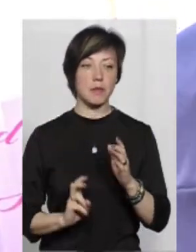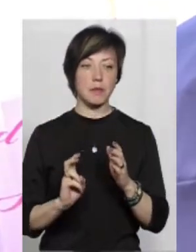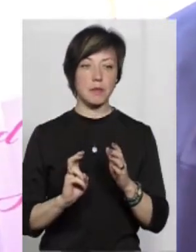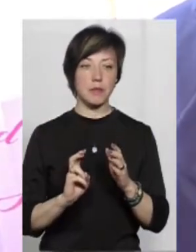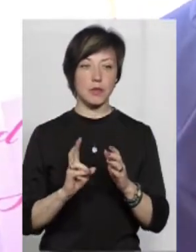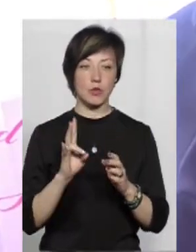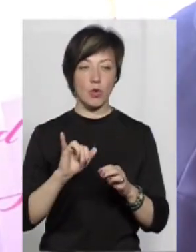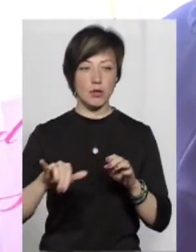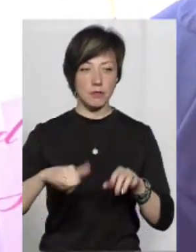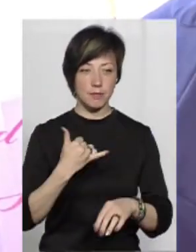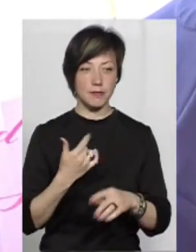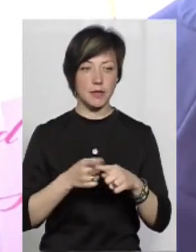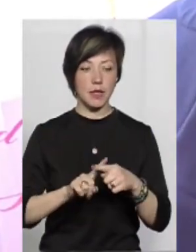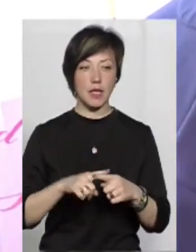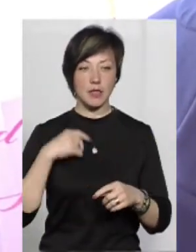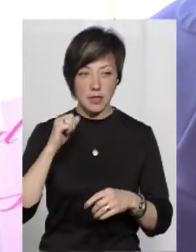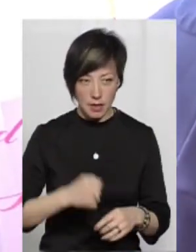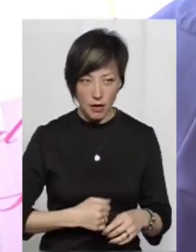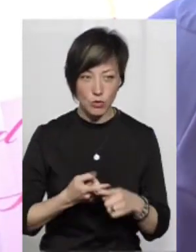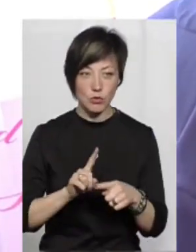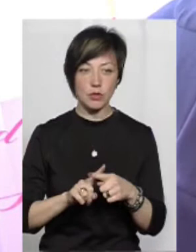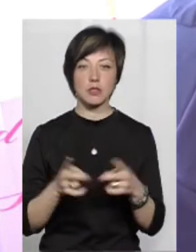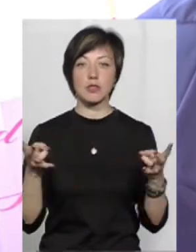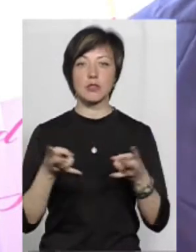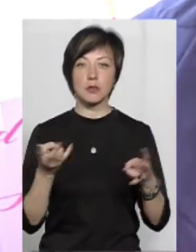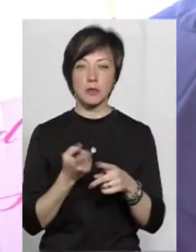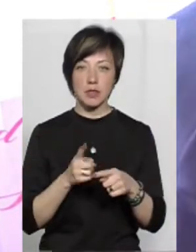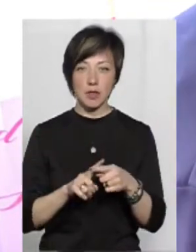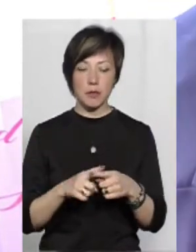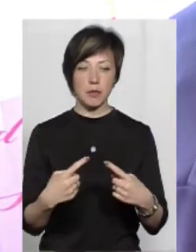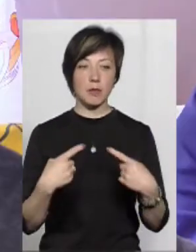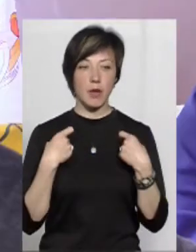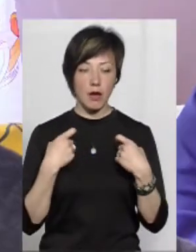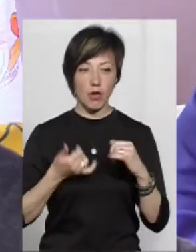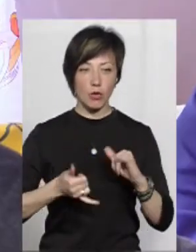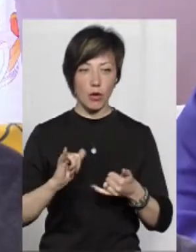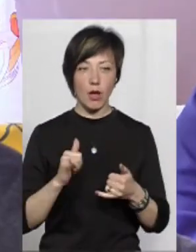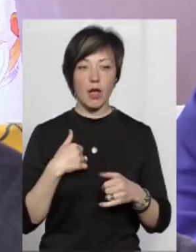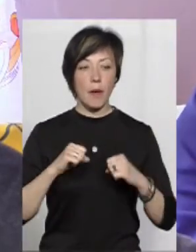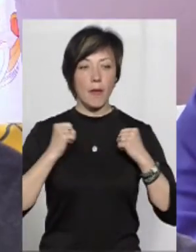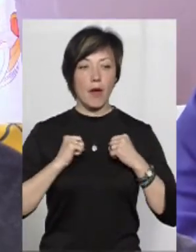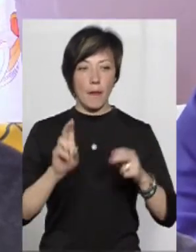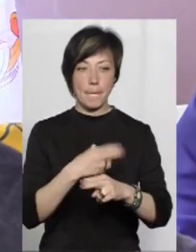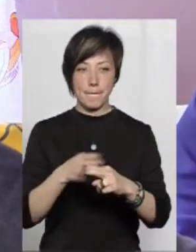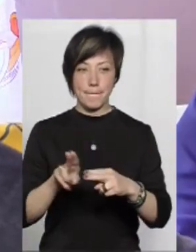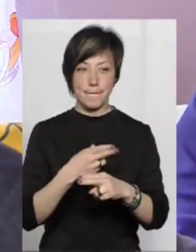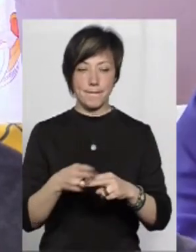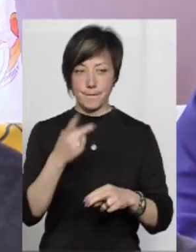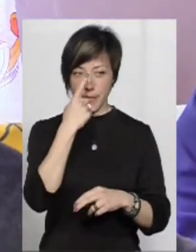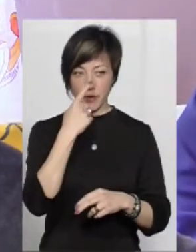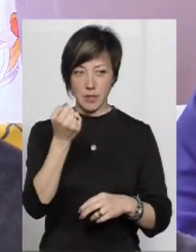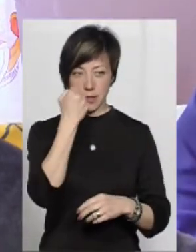мені в пах. Я згинаюсь, кажу, зачем б'єш в пах, він підбігає з ноги. Я питався розборонити і почав вдіз.